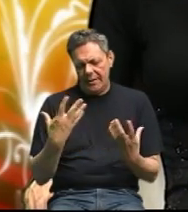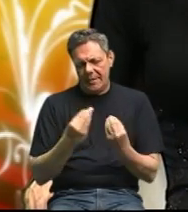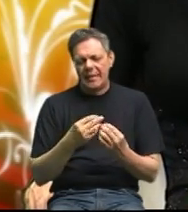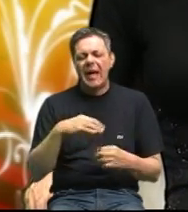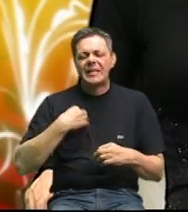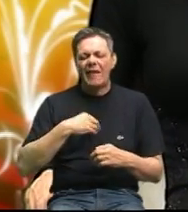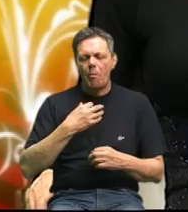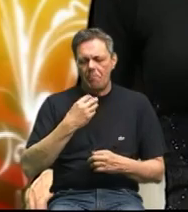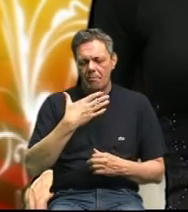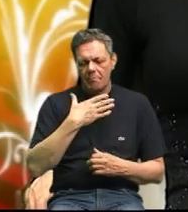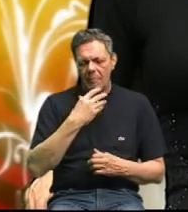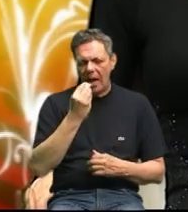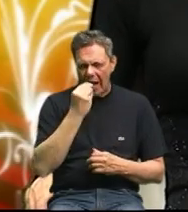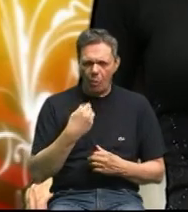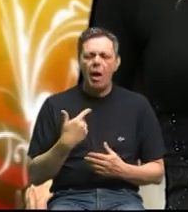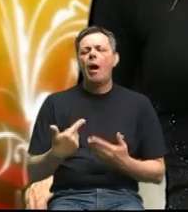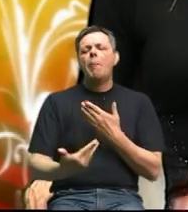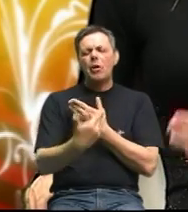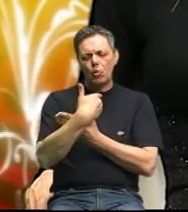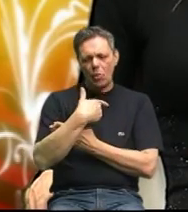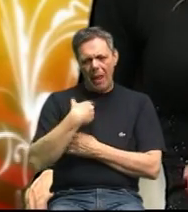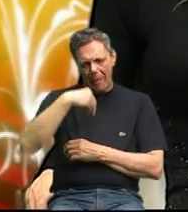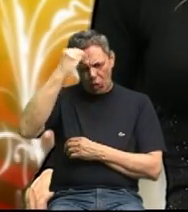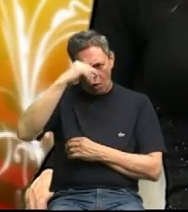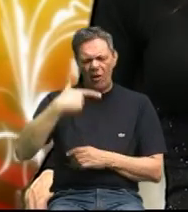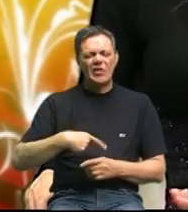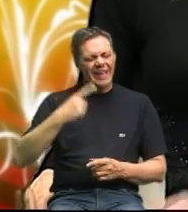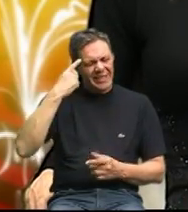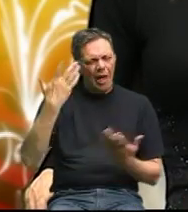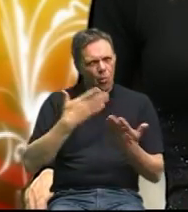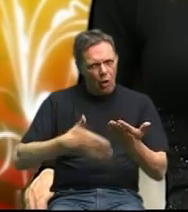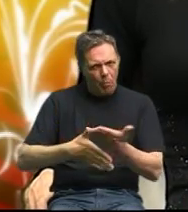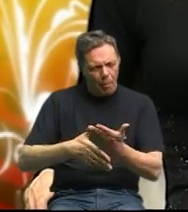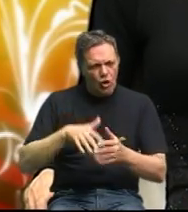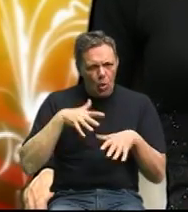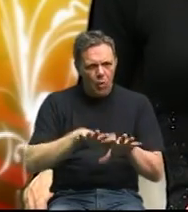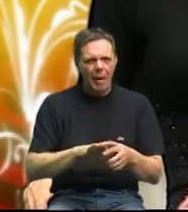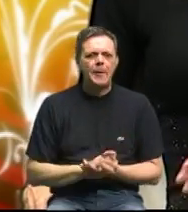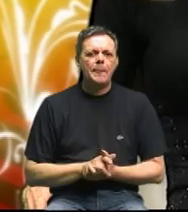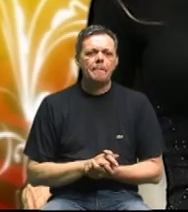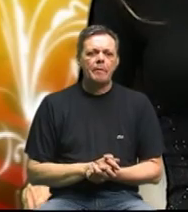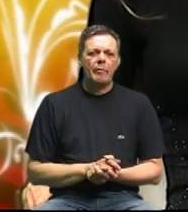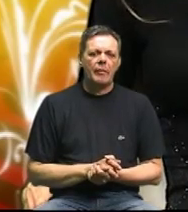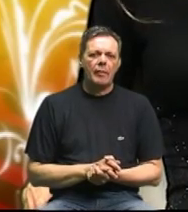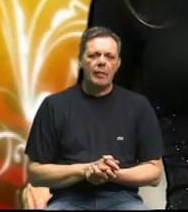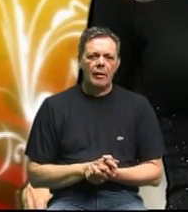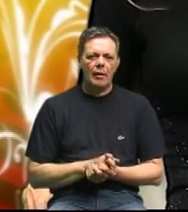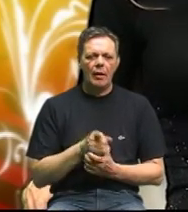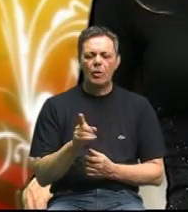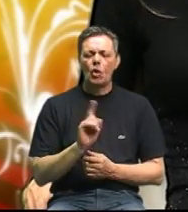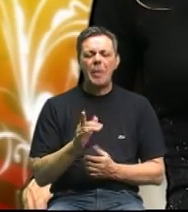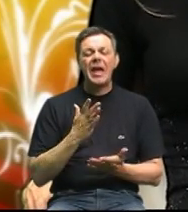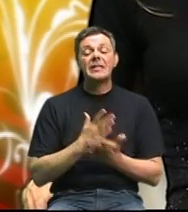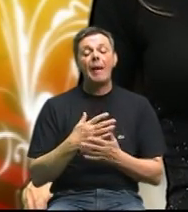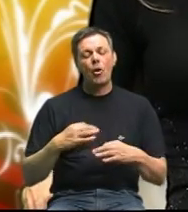nekolika puta kod vas da i sad znaju kako pomaga ljudima i to nije samo